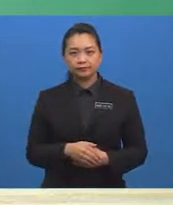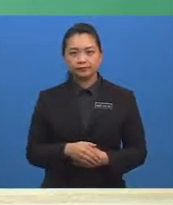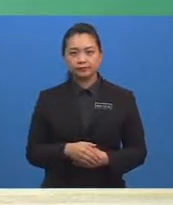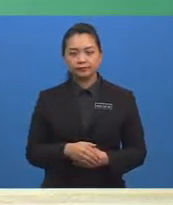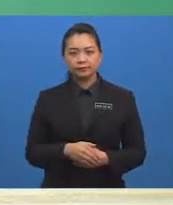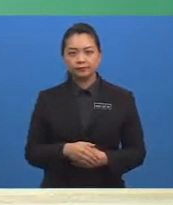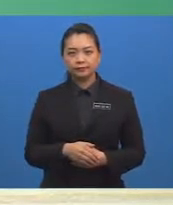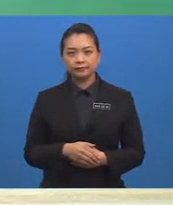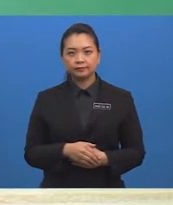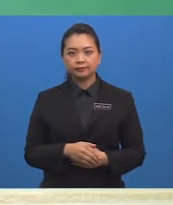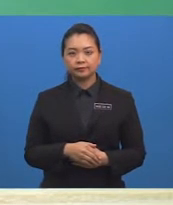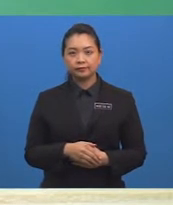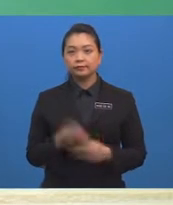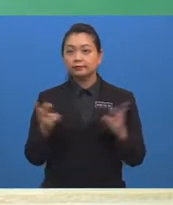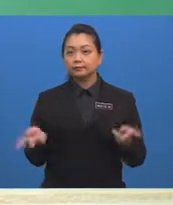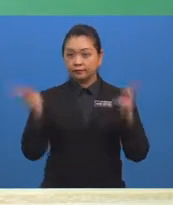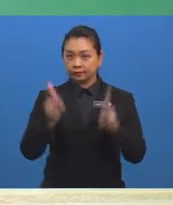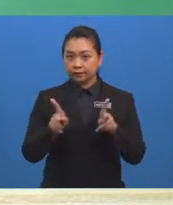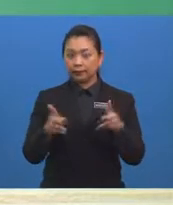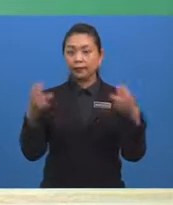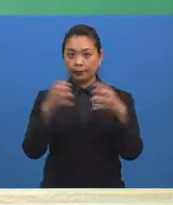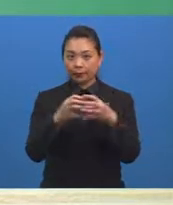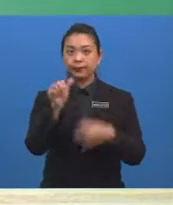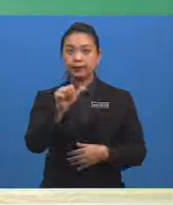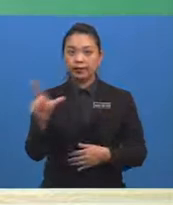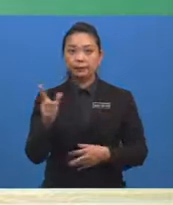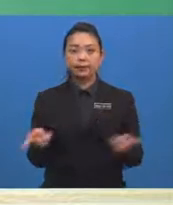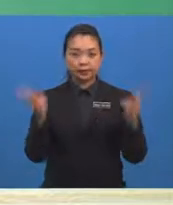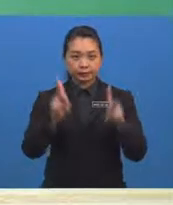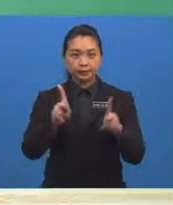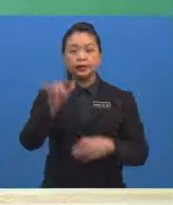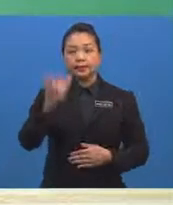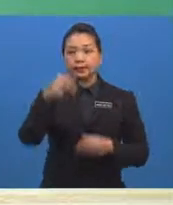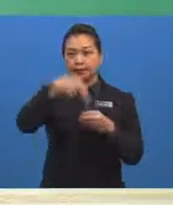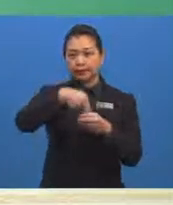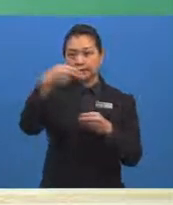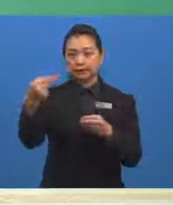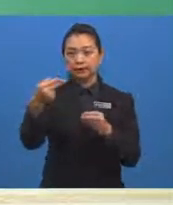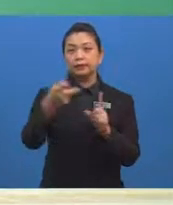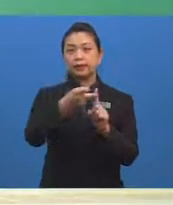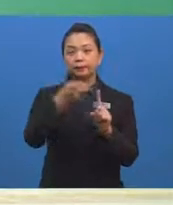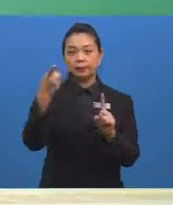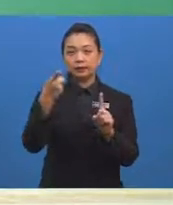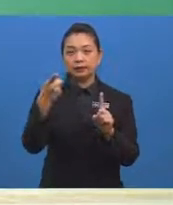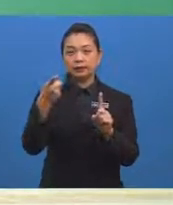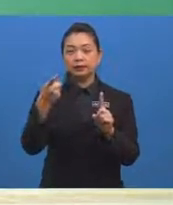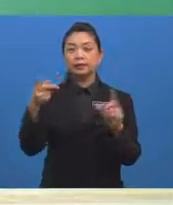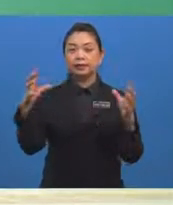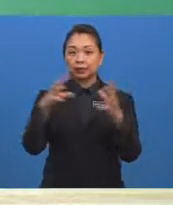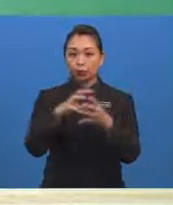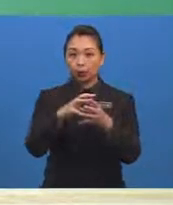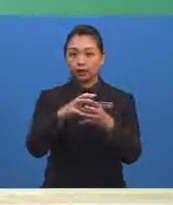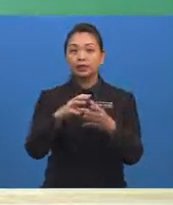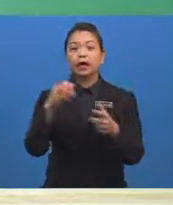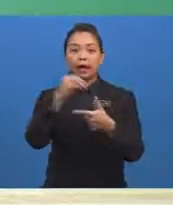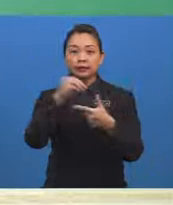Peristiwa bergabung ialah peristiwa yang dihasilkan daripada kesatuan atau